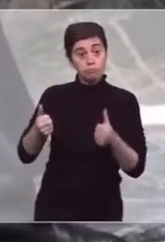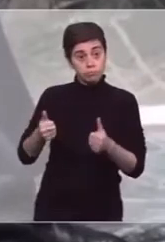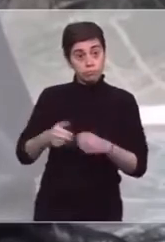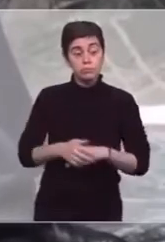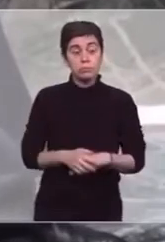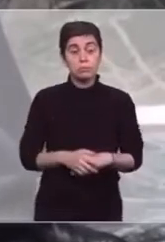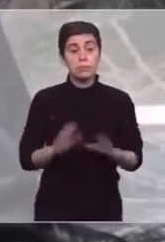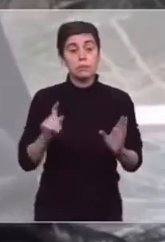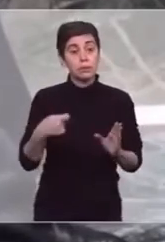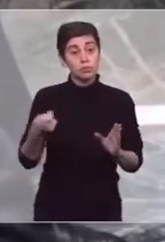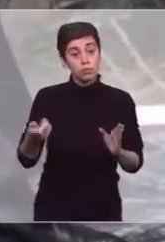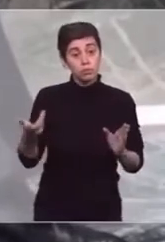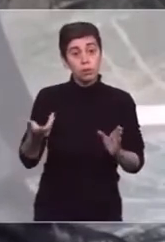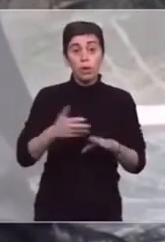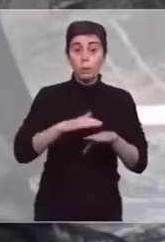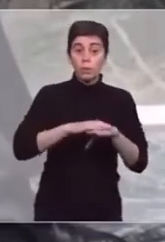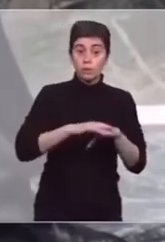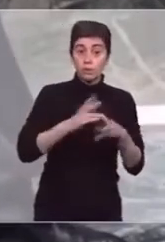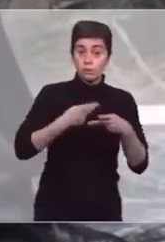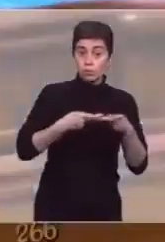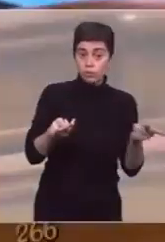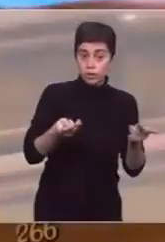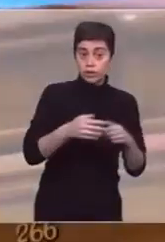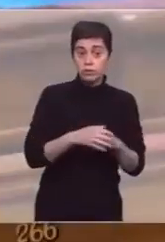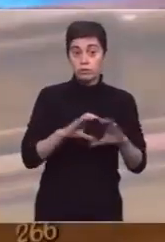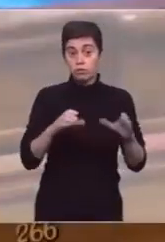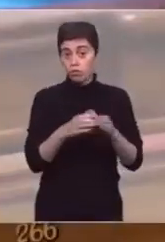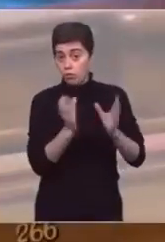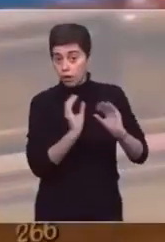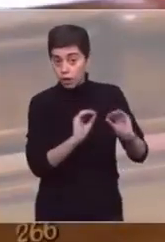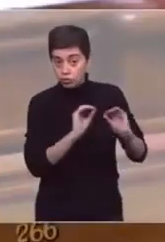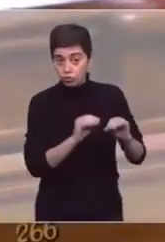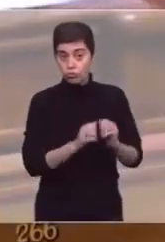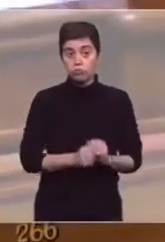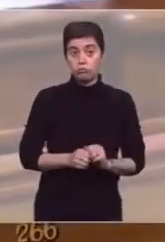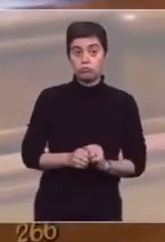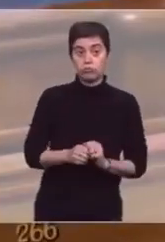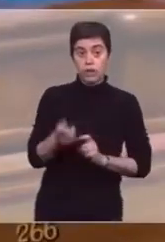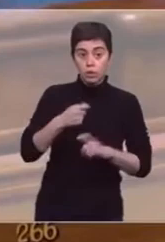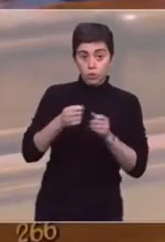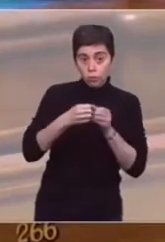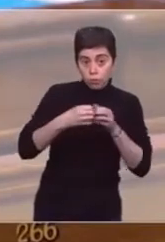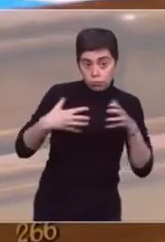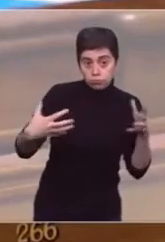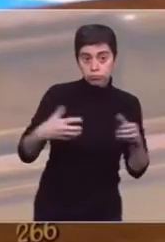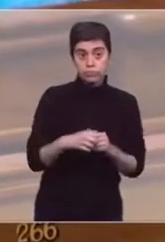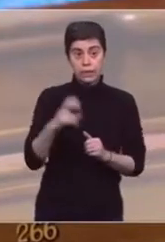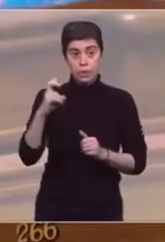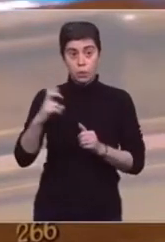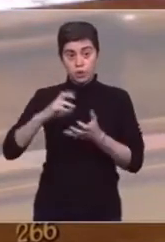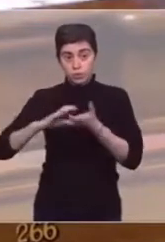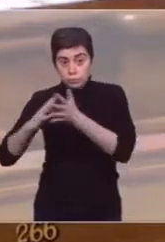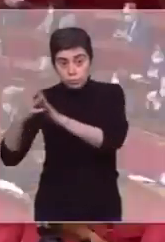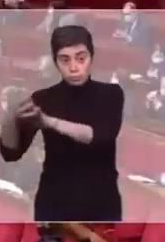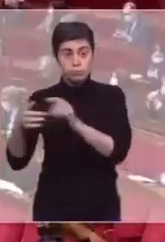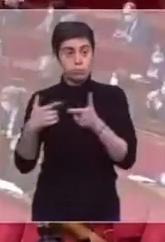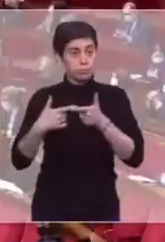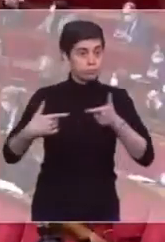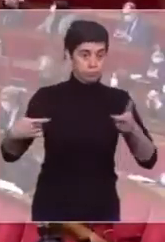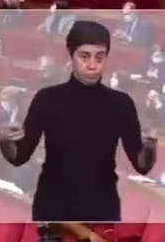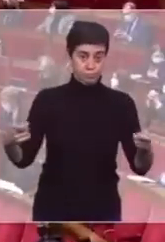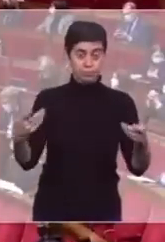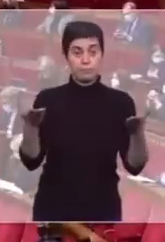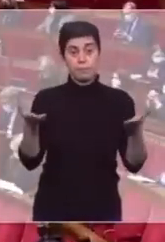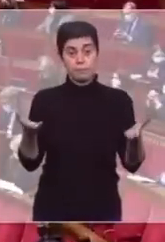publiques, que ce soit la formation, que ce soit le développement économique, la transition écologique, etc., se font